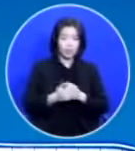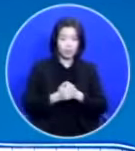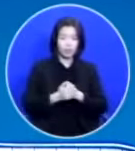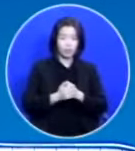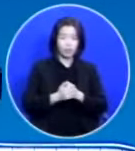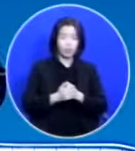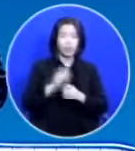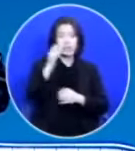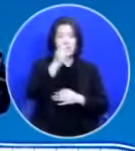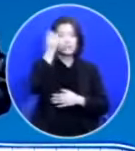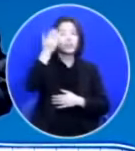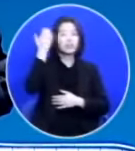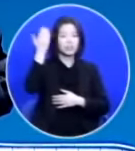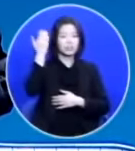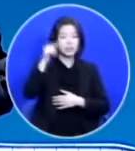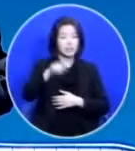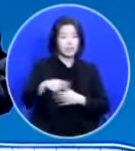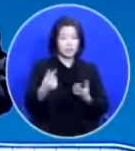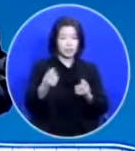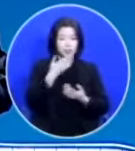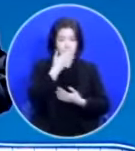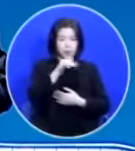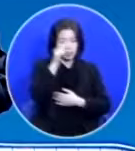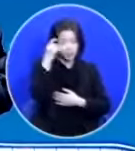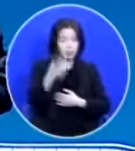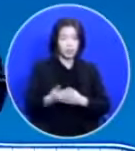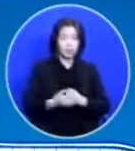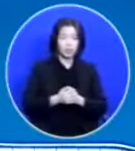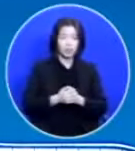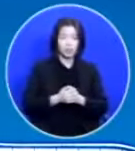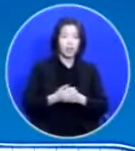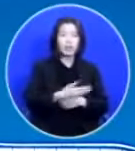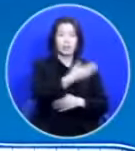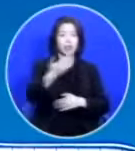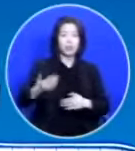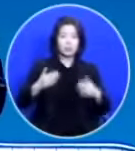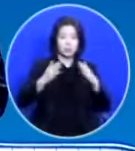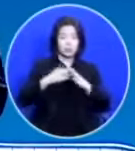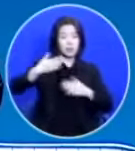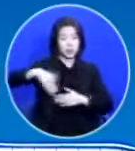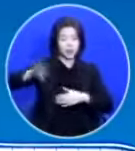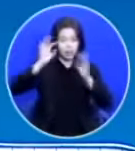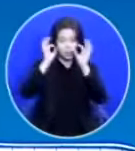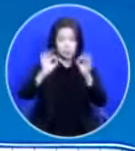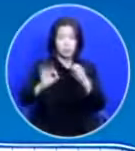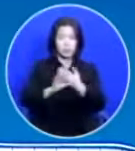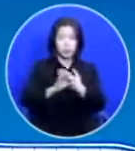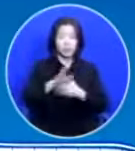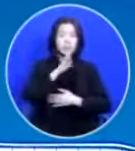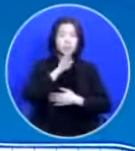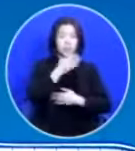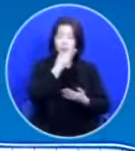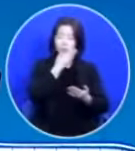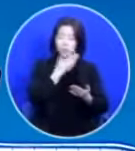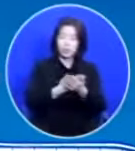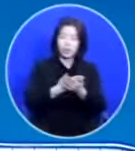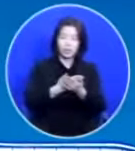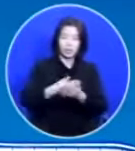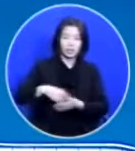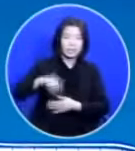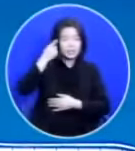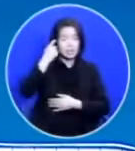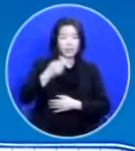성령님이 그렇습니까? 여러분 집에 가보면 정말 귀하게 여기지 않는 것들